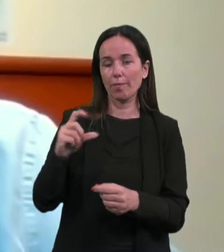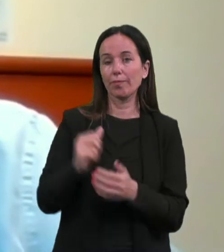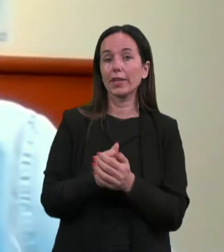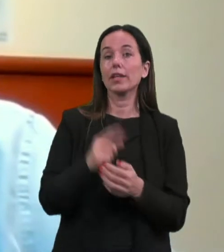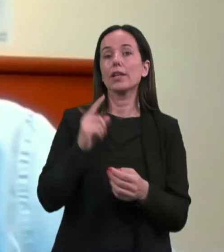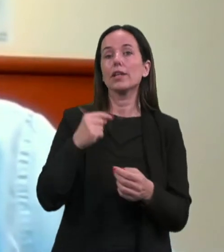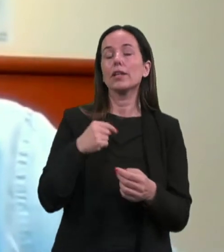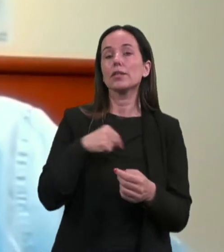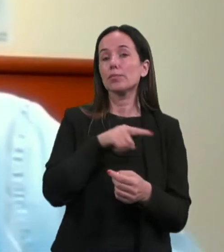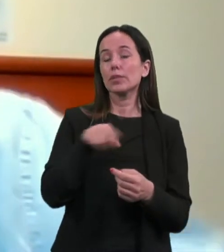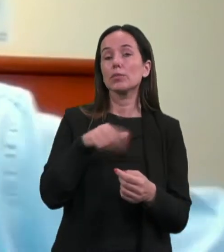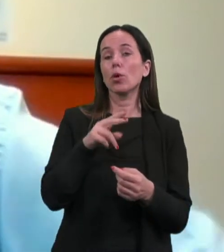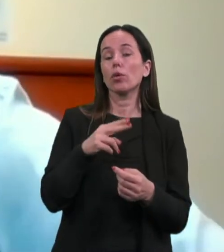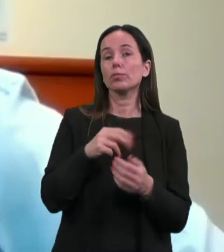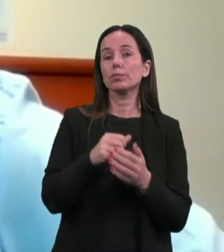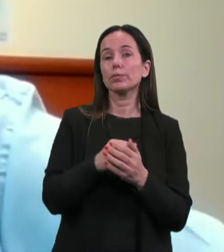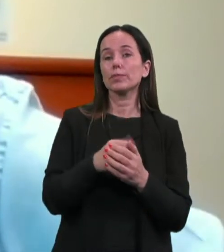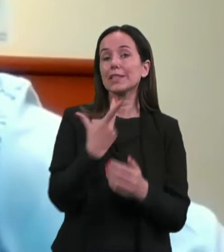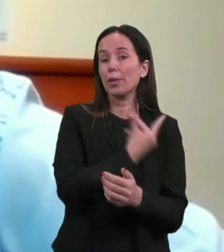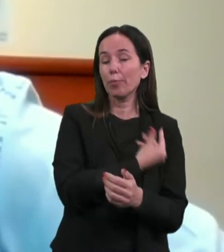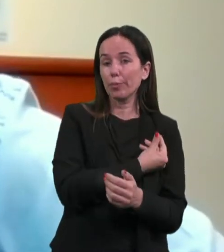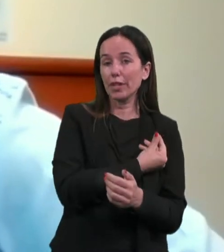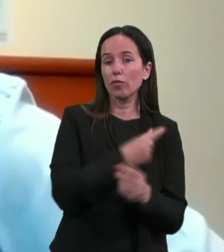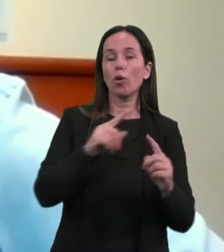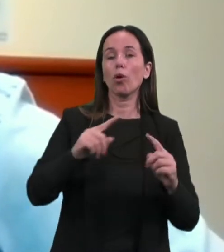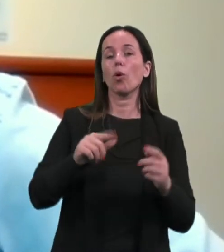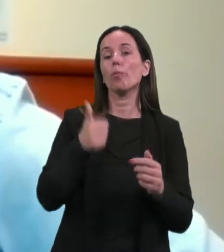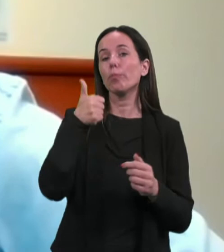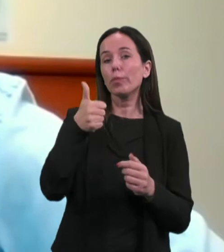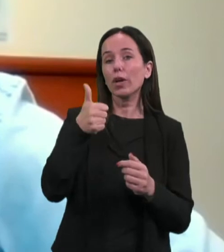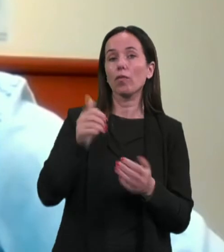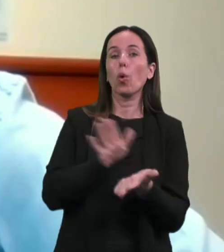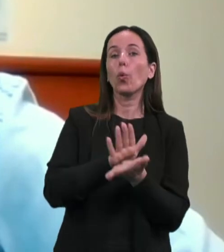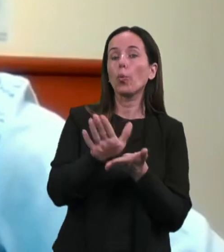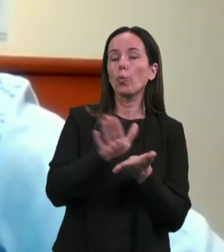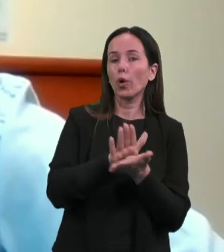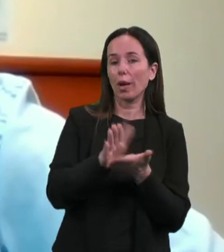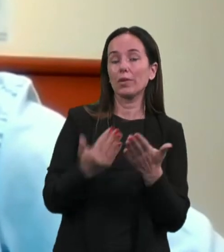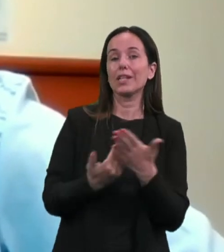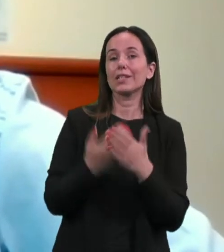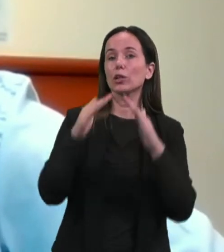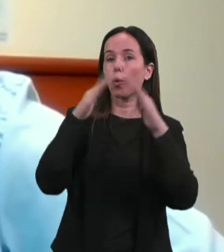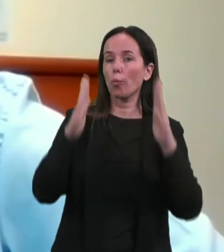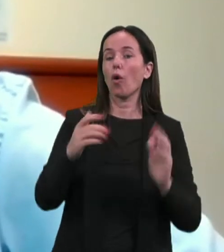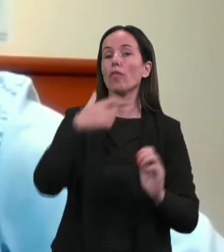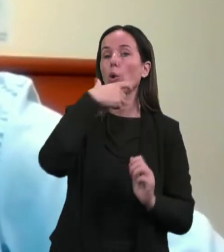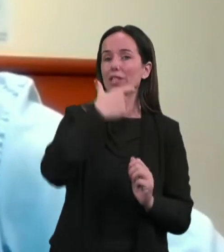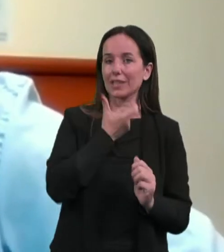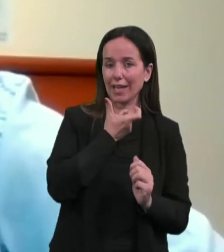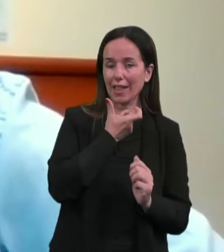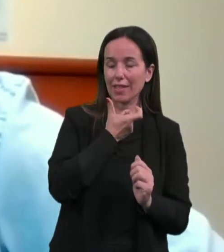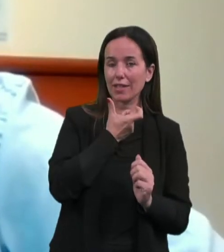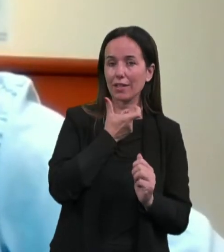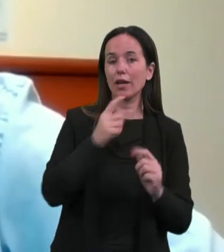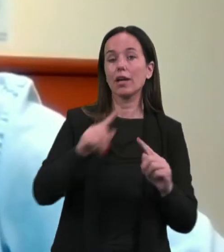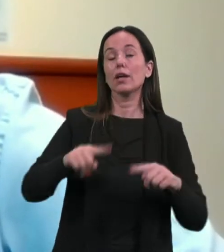cepivo potem najprej uporabili za dome v starelih in potem